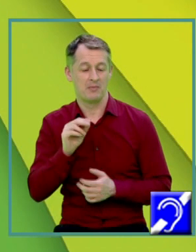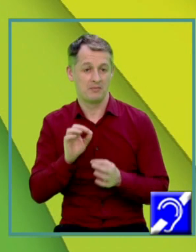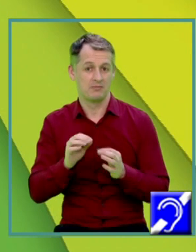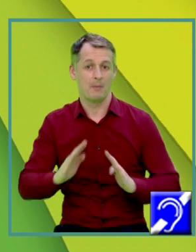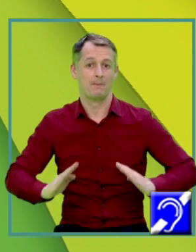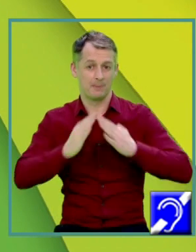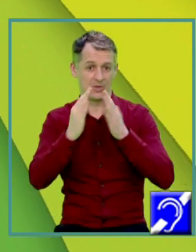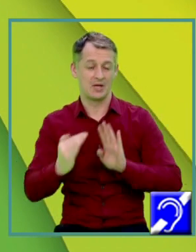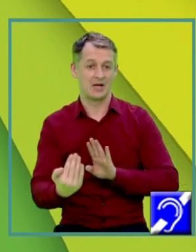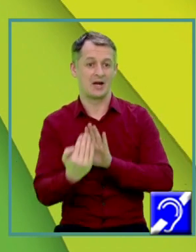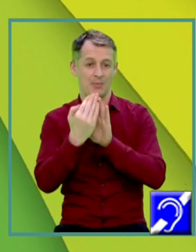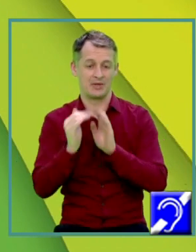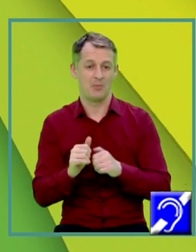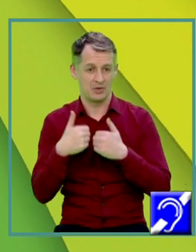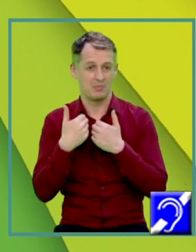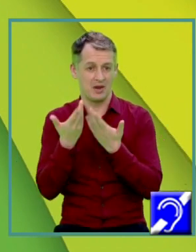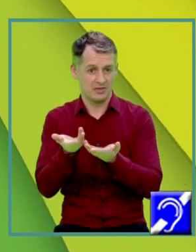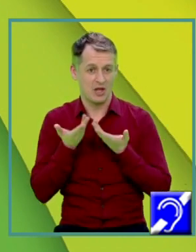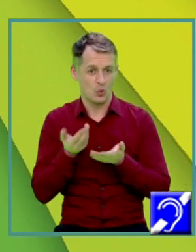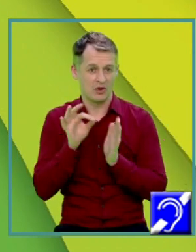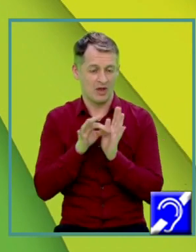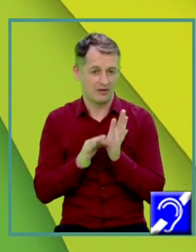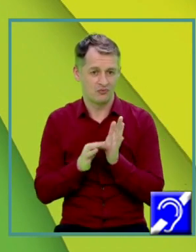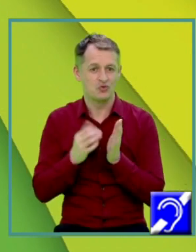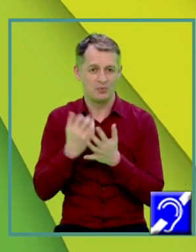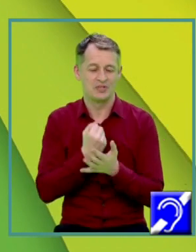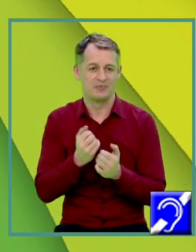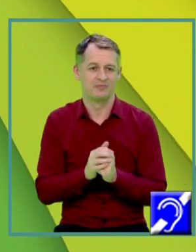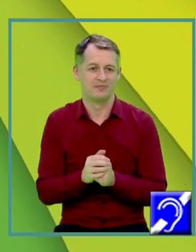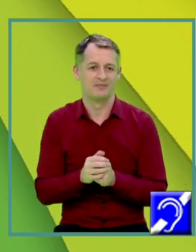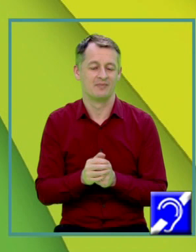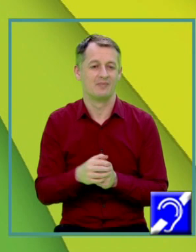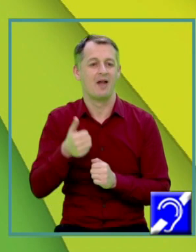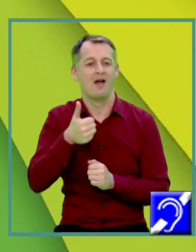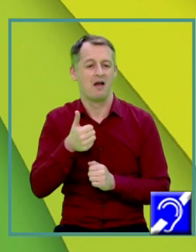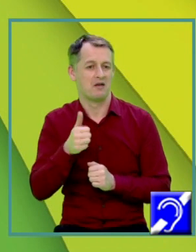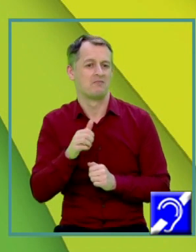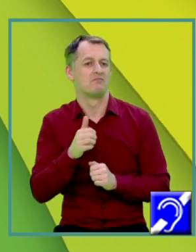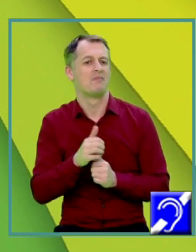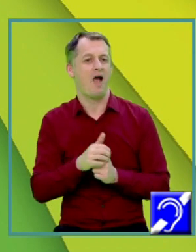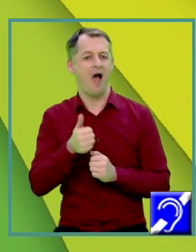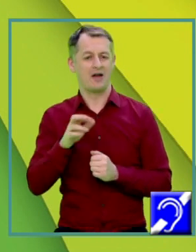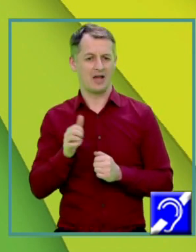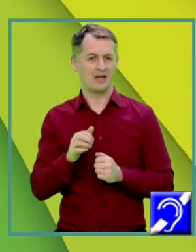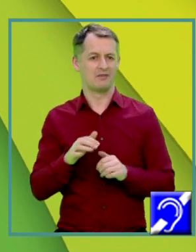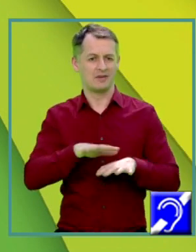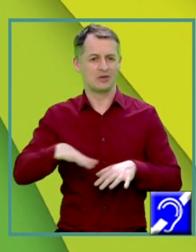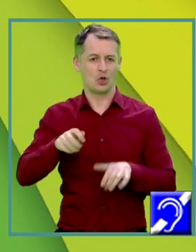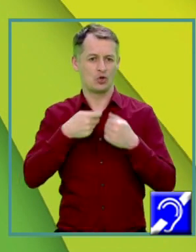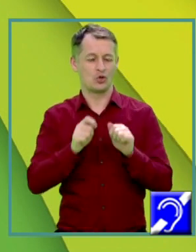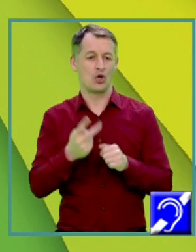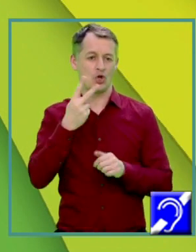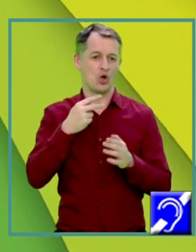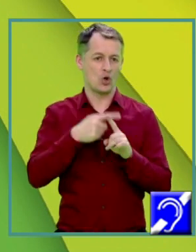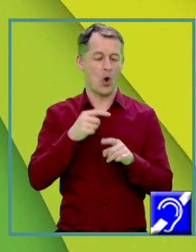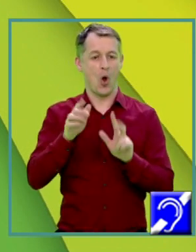fornizat-o problema în date Și atunci vom obține arie totală egal 2 ori 18